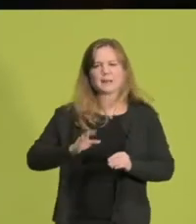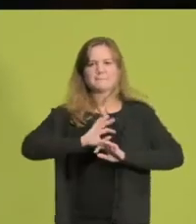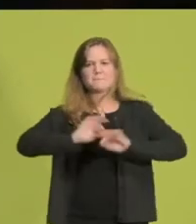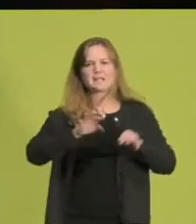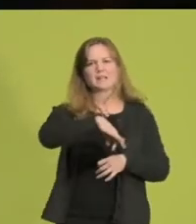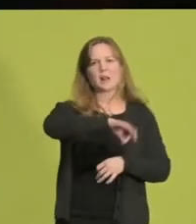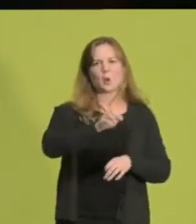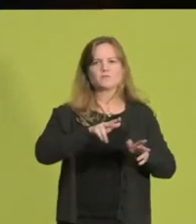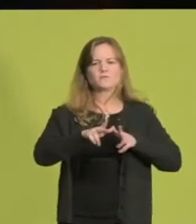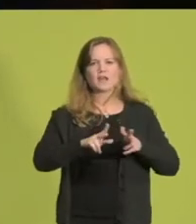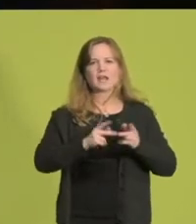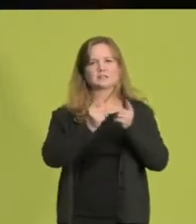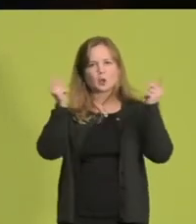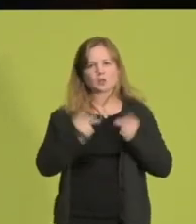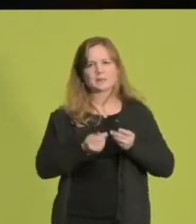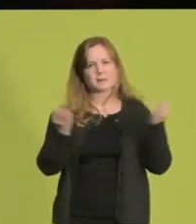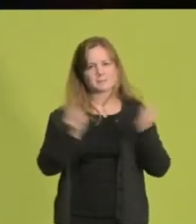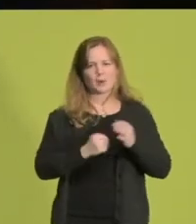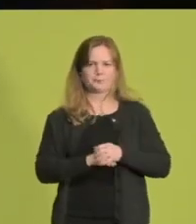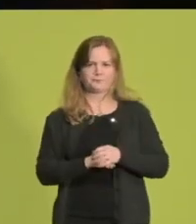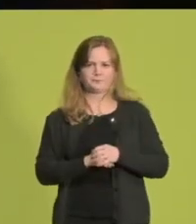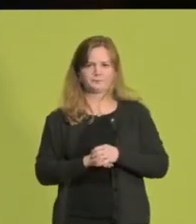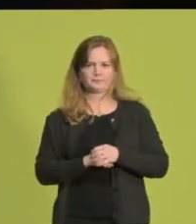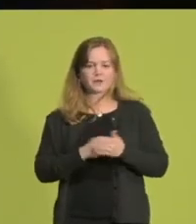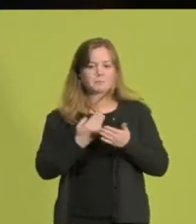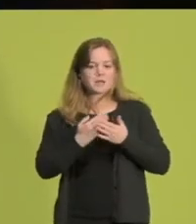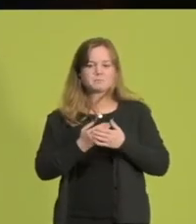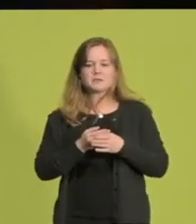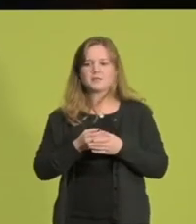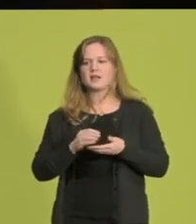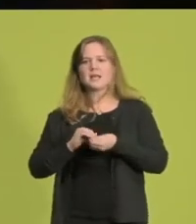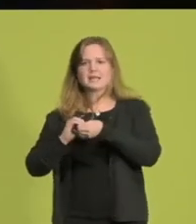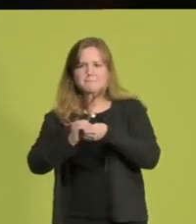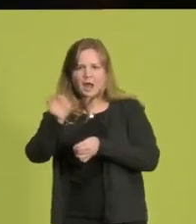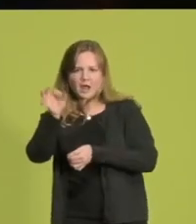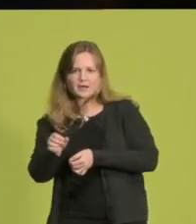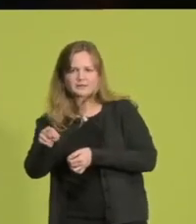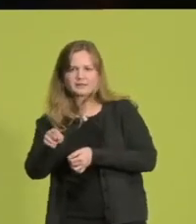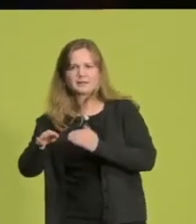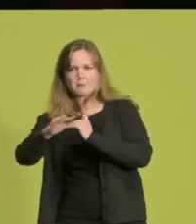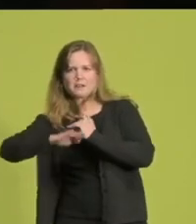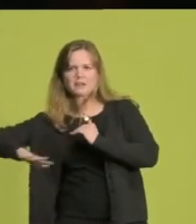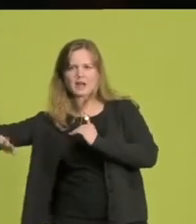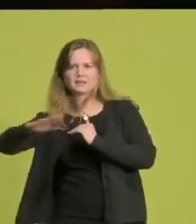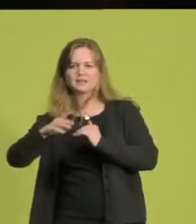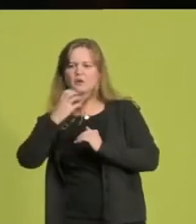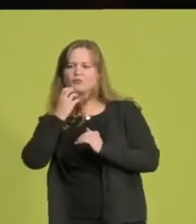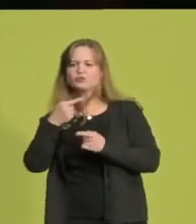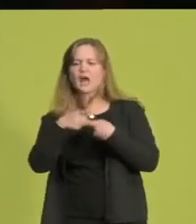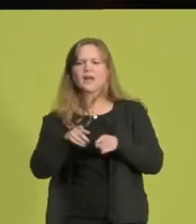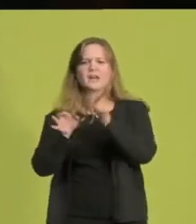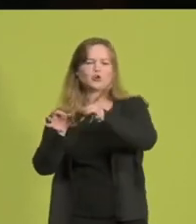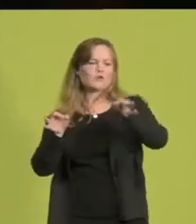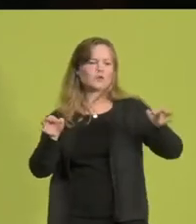Verkehrskonzept finden zu können. Wenn sich zum Beispiel Gemeinden auf dem Land auf den Weg machen wollen, sich zu vernetzen mit